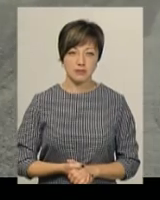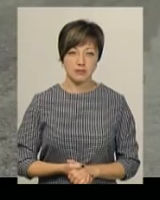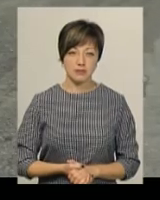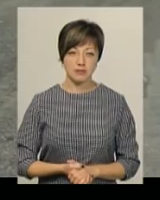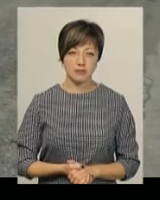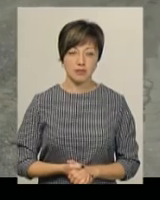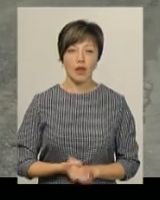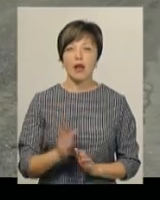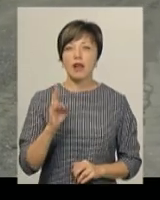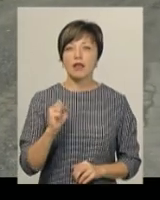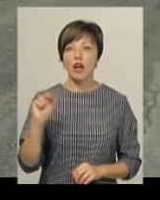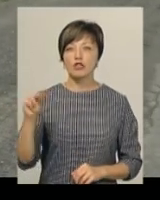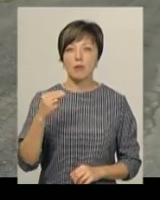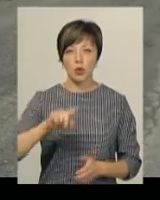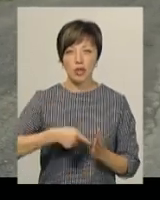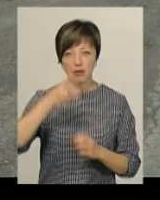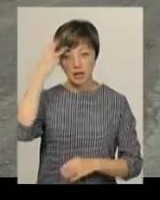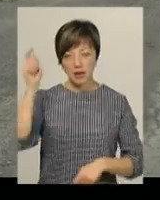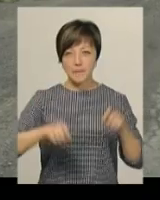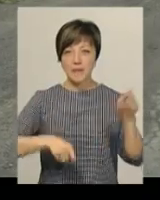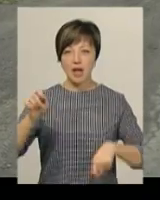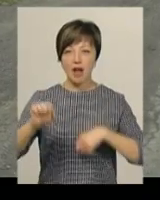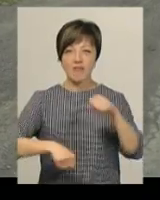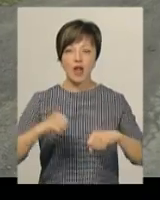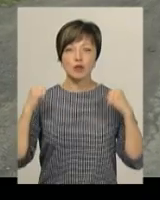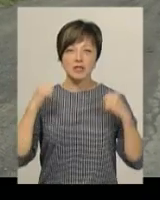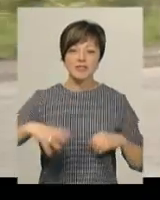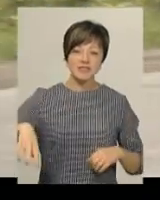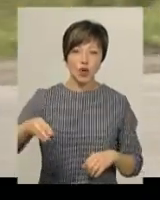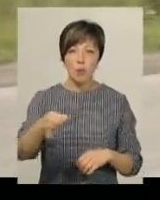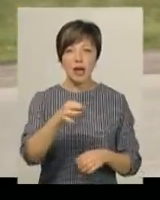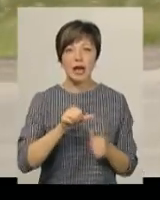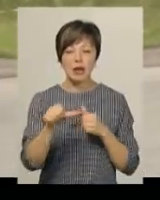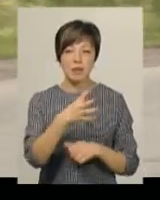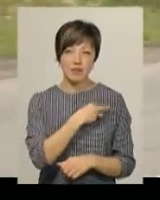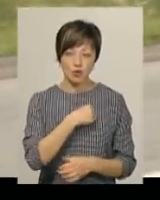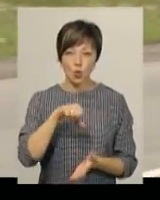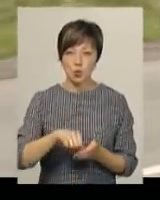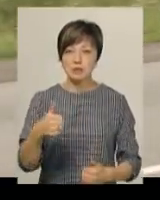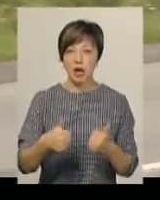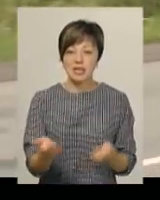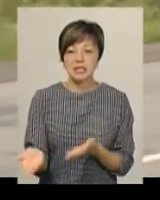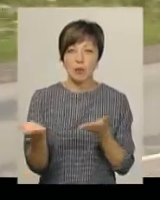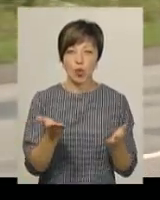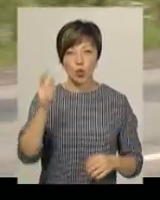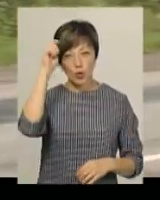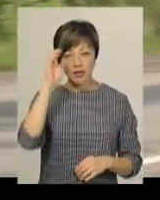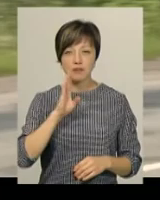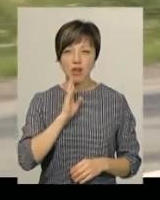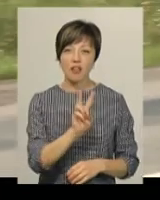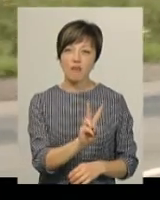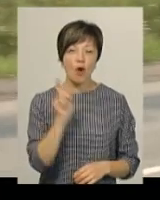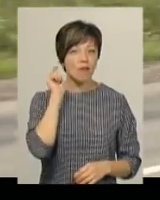На чемпіонат у Хмельницькій приїхали велосипедисти з усіх областей України, крім Львівської. До участі в змаганнях запрошували юнаків та дівчат